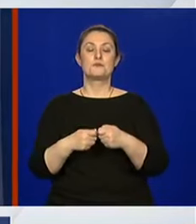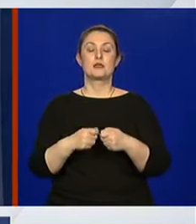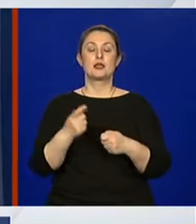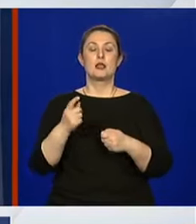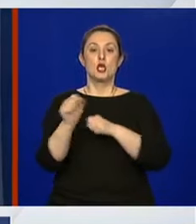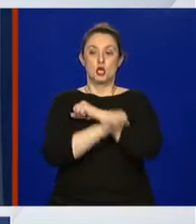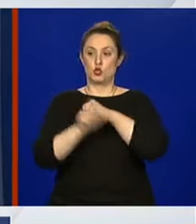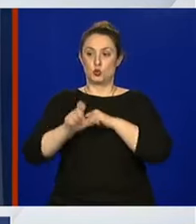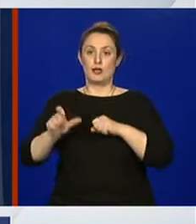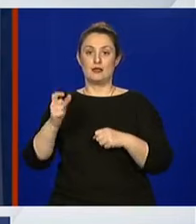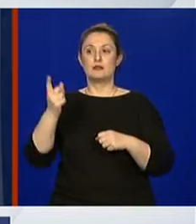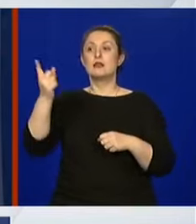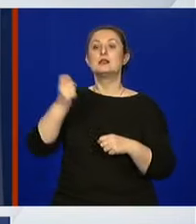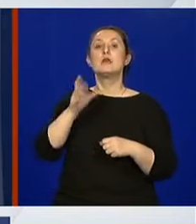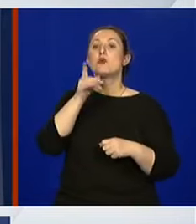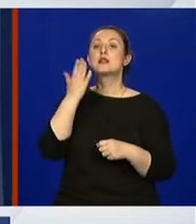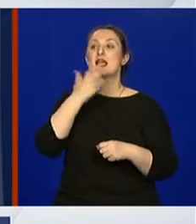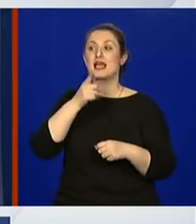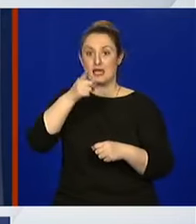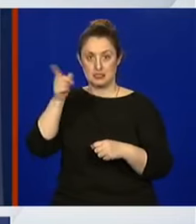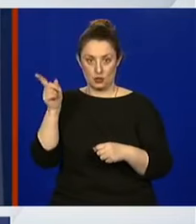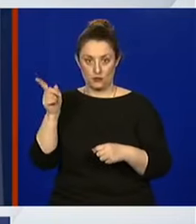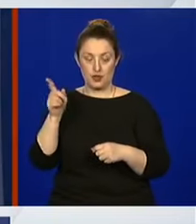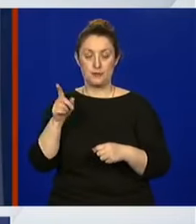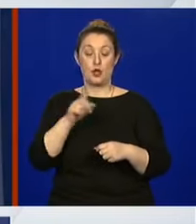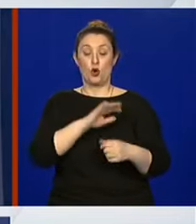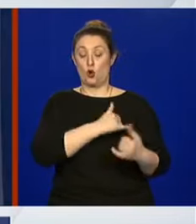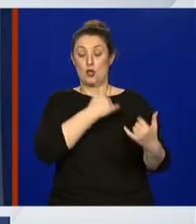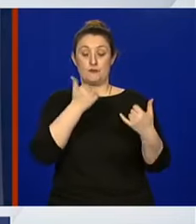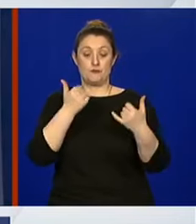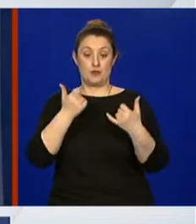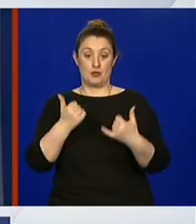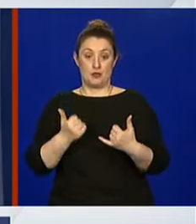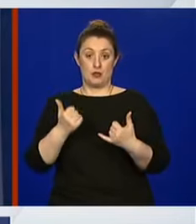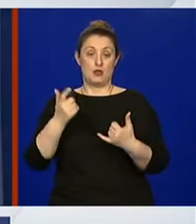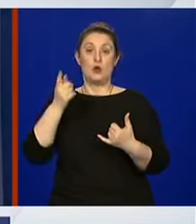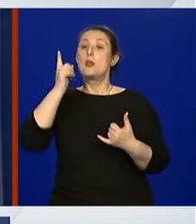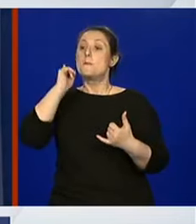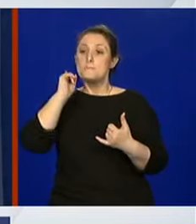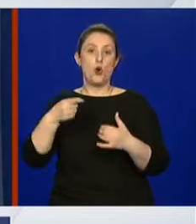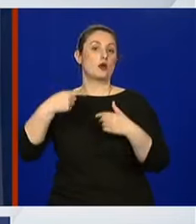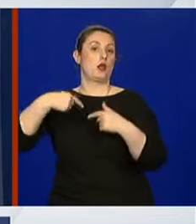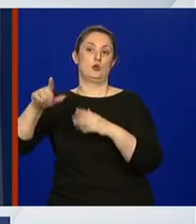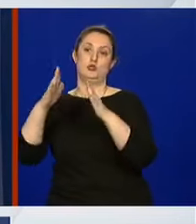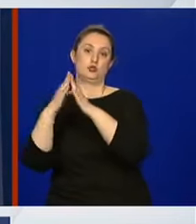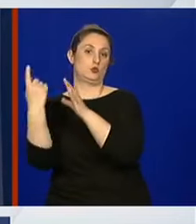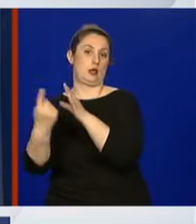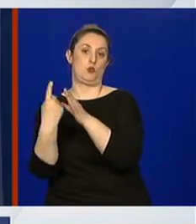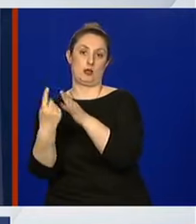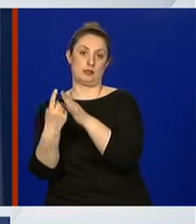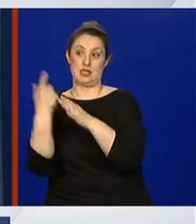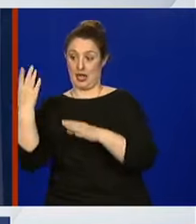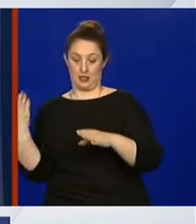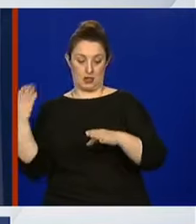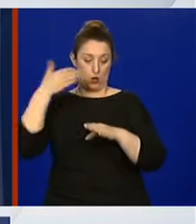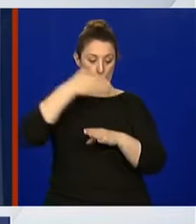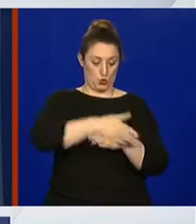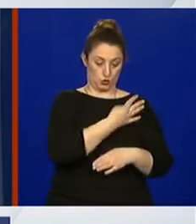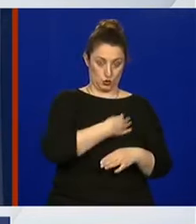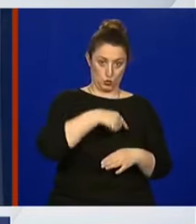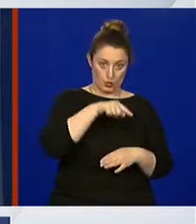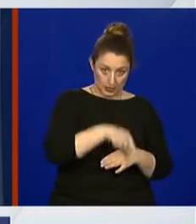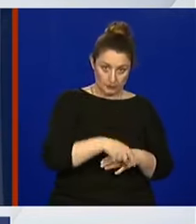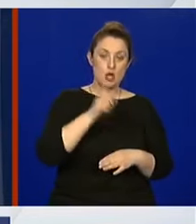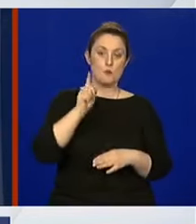oni po sadašnjim našim preporukama i uputama moraju u samoizolaciju nakon ulazka u Republiku